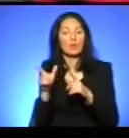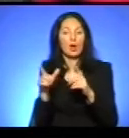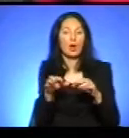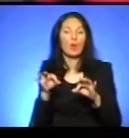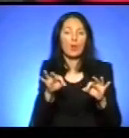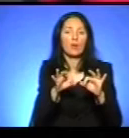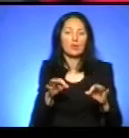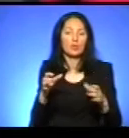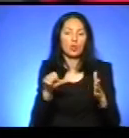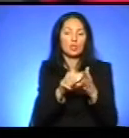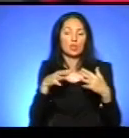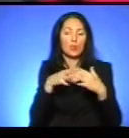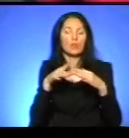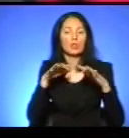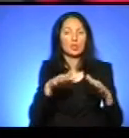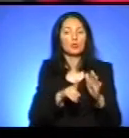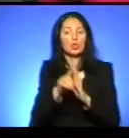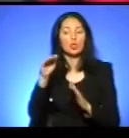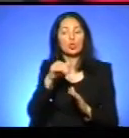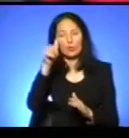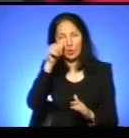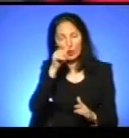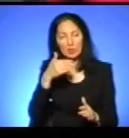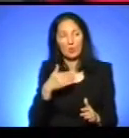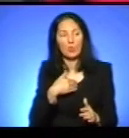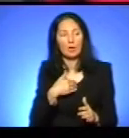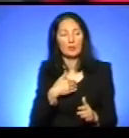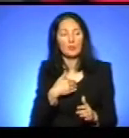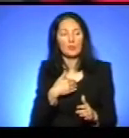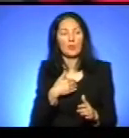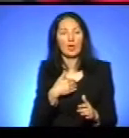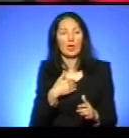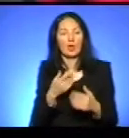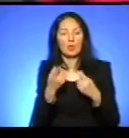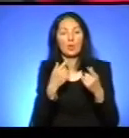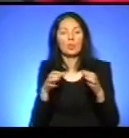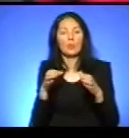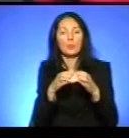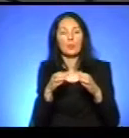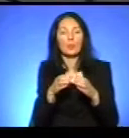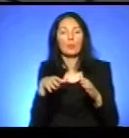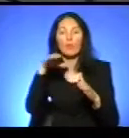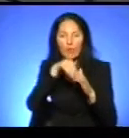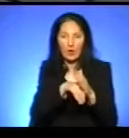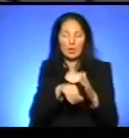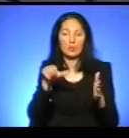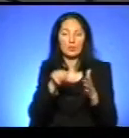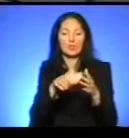дій. І, зокрема, починаючи з жовтня місяця, ми ввели представника спілки учасників АТО в комісію по